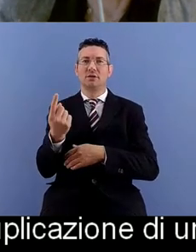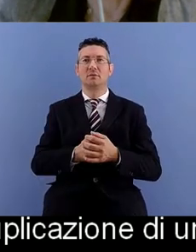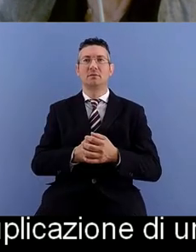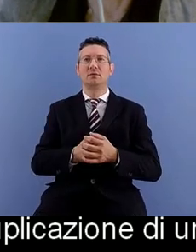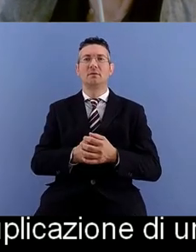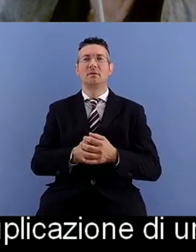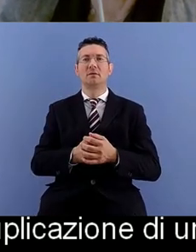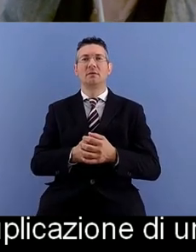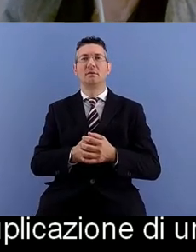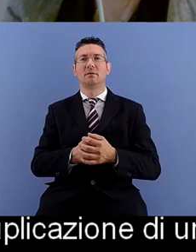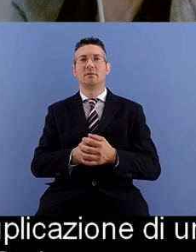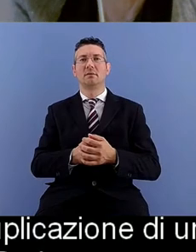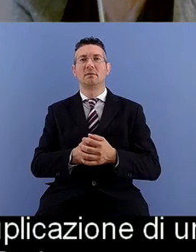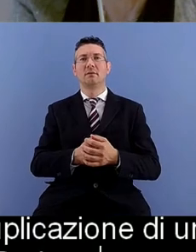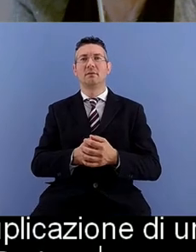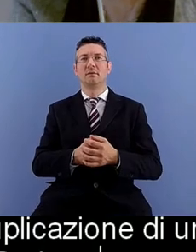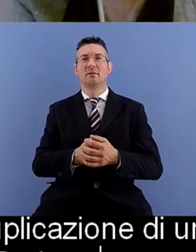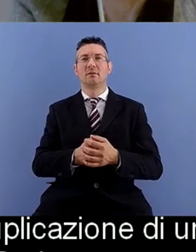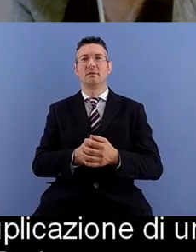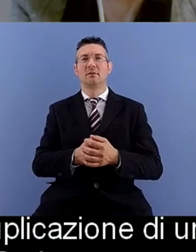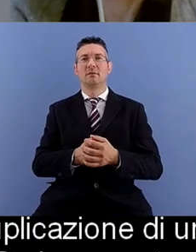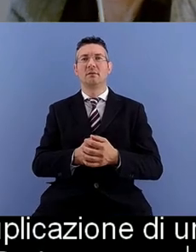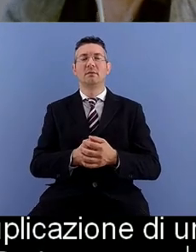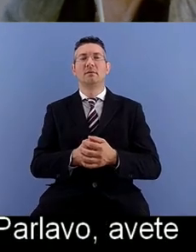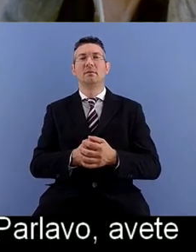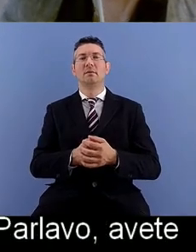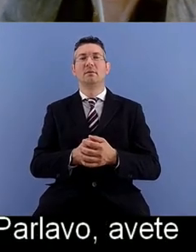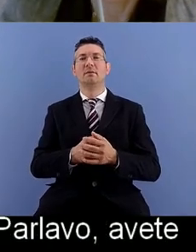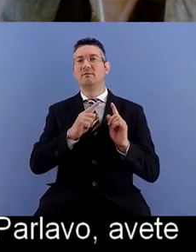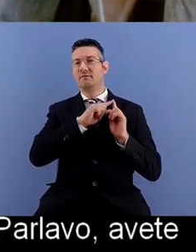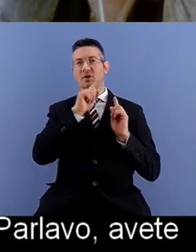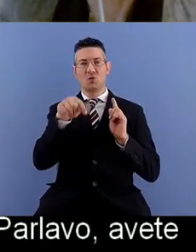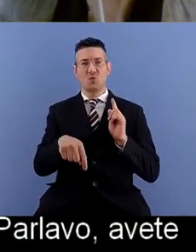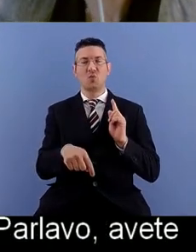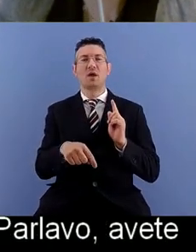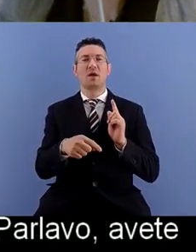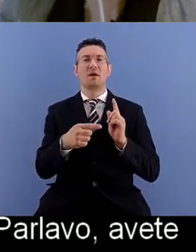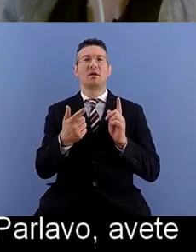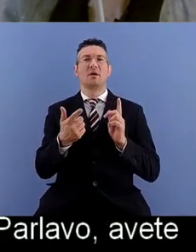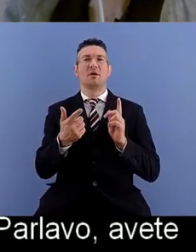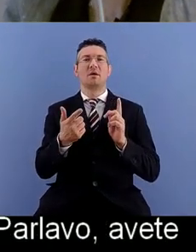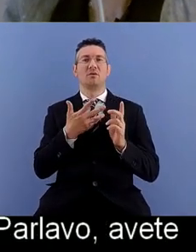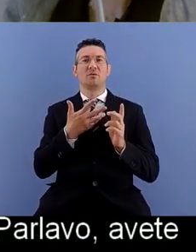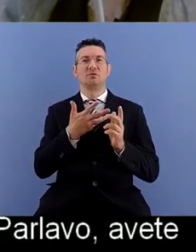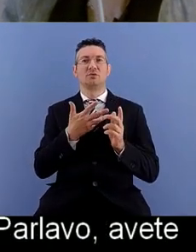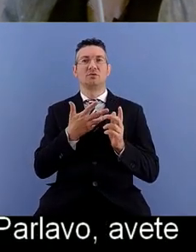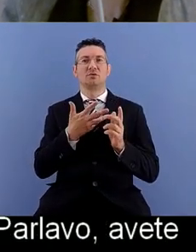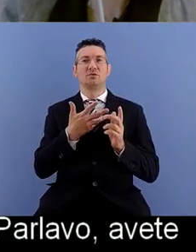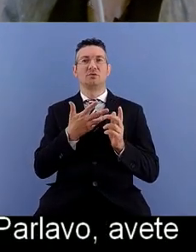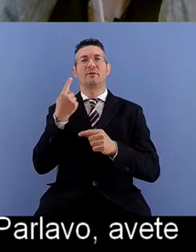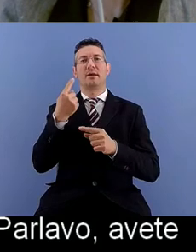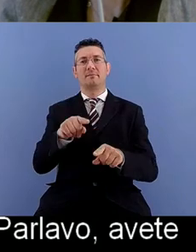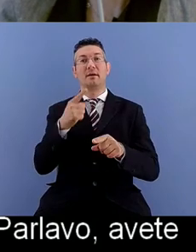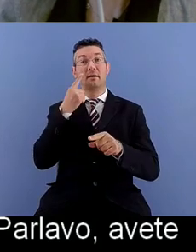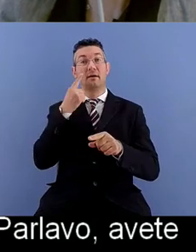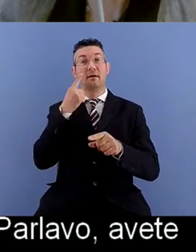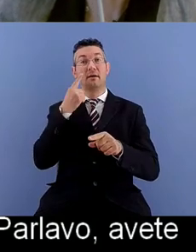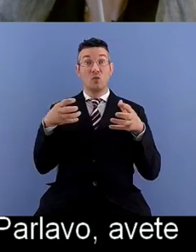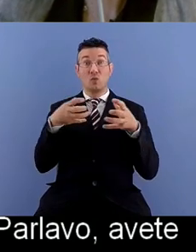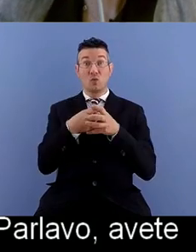parlavo avete sentito insomma fin qui parlavo al plurale anche perché mi riferivo a un gruppo siamo un gruppo che si chiama